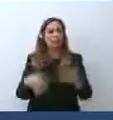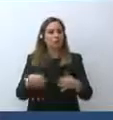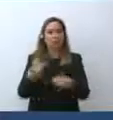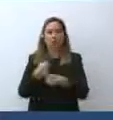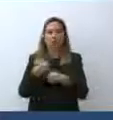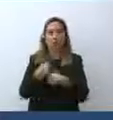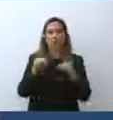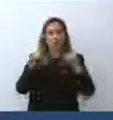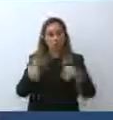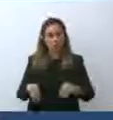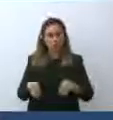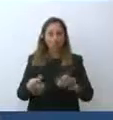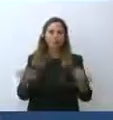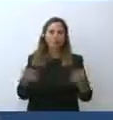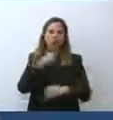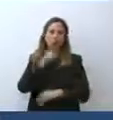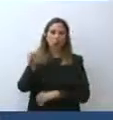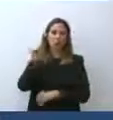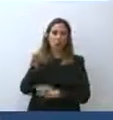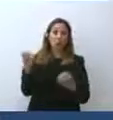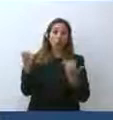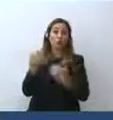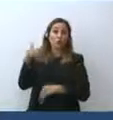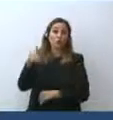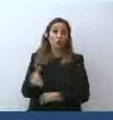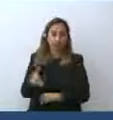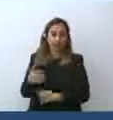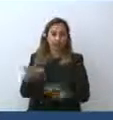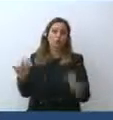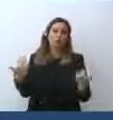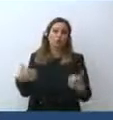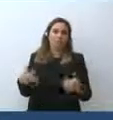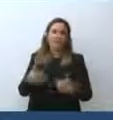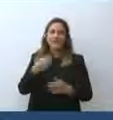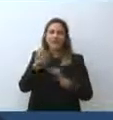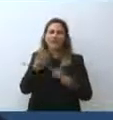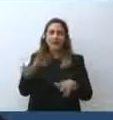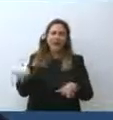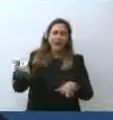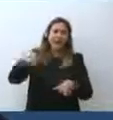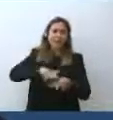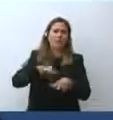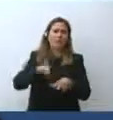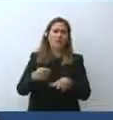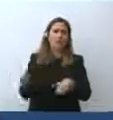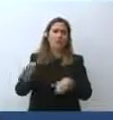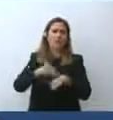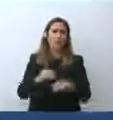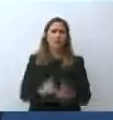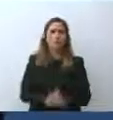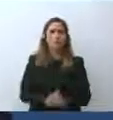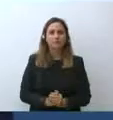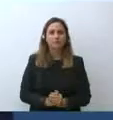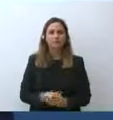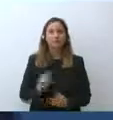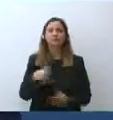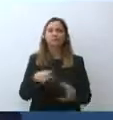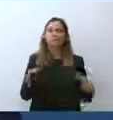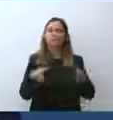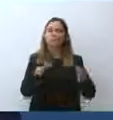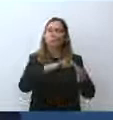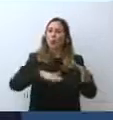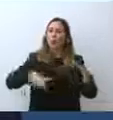Per darvi un'idea, l'anno scorso sono stati 19.000, quindi tre volte tanto. Di questi abbiamo